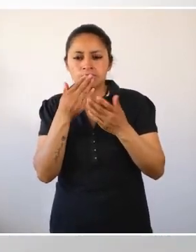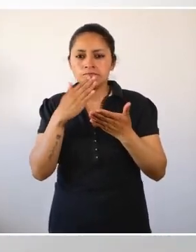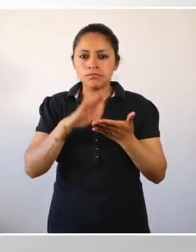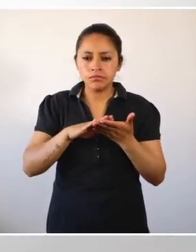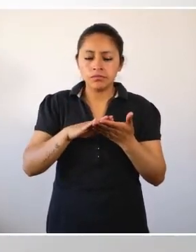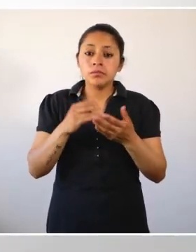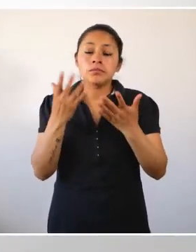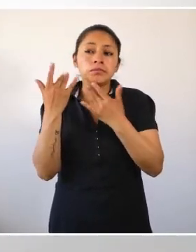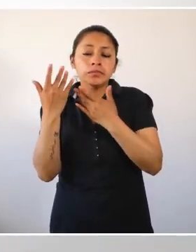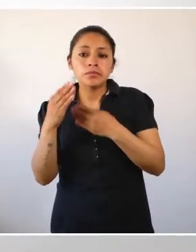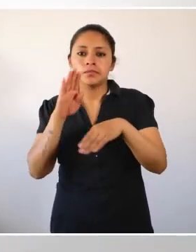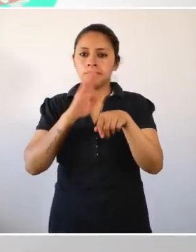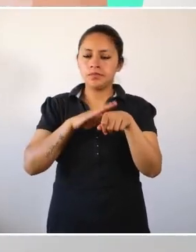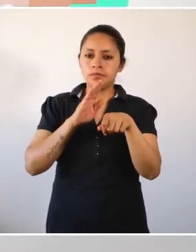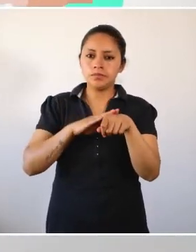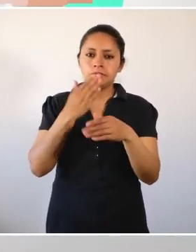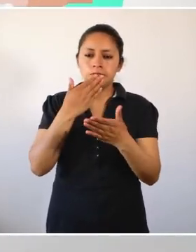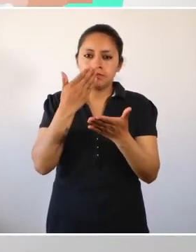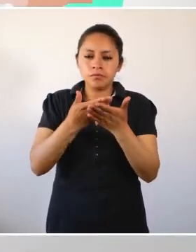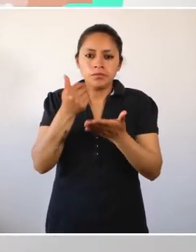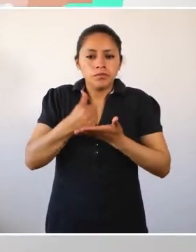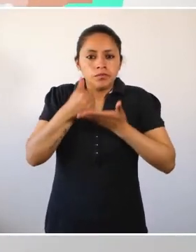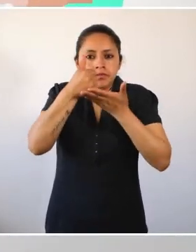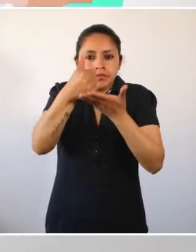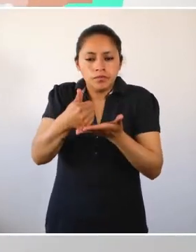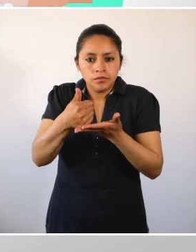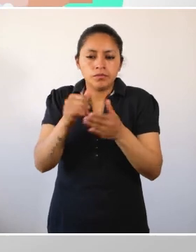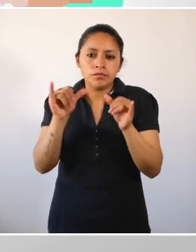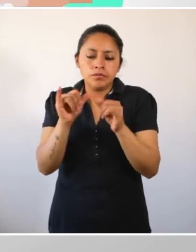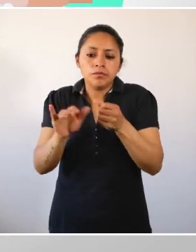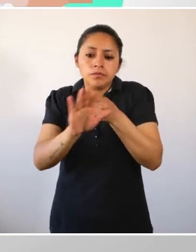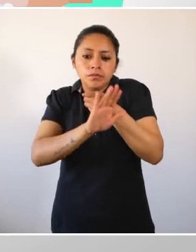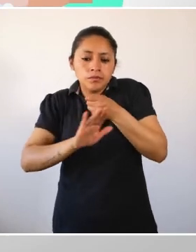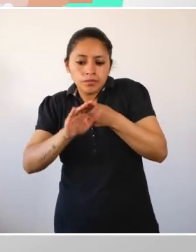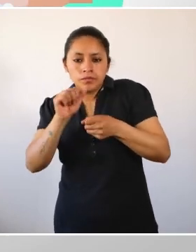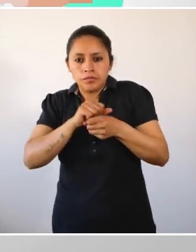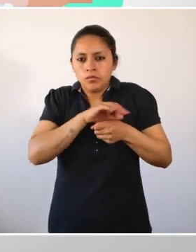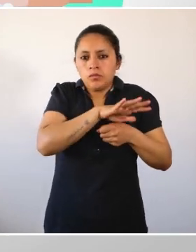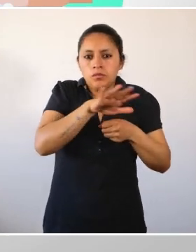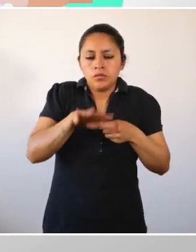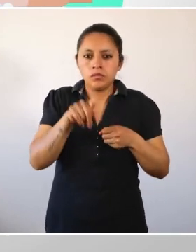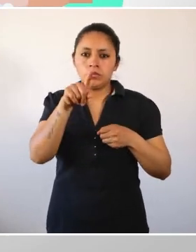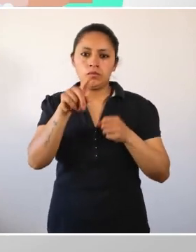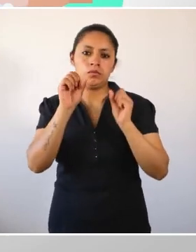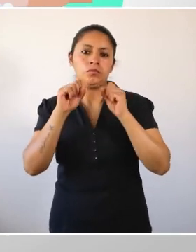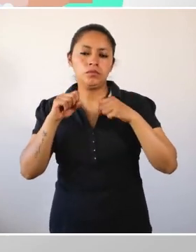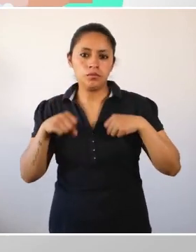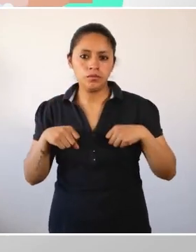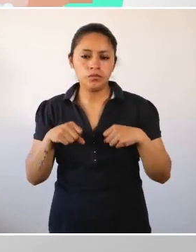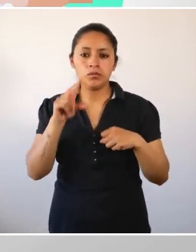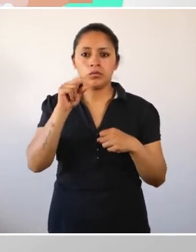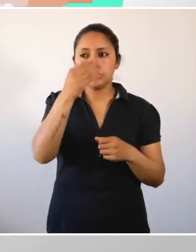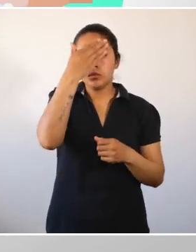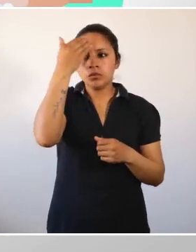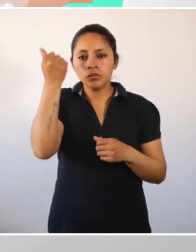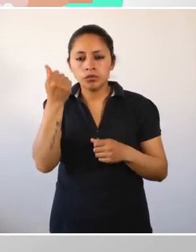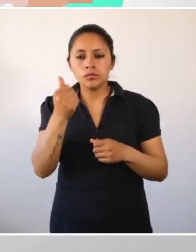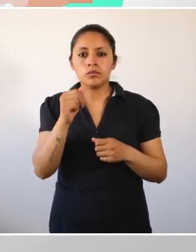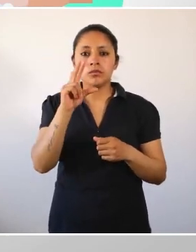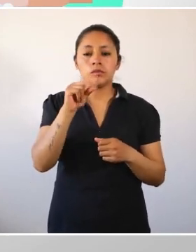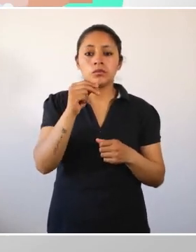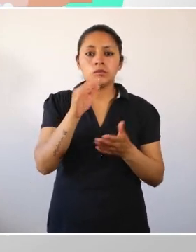pasunanta. Yuyaipuni koronaviruson koi manajap isunampach. Makiikipi kashan. Chairaiku, yaku, jabón